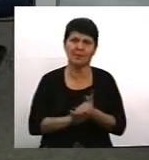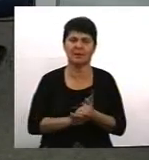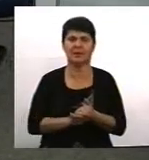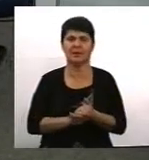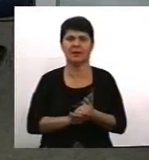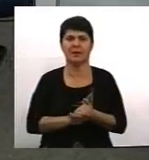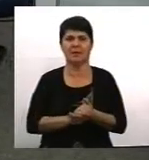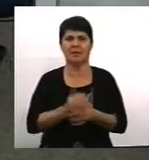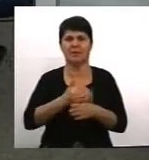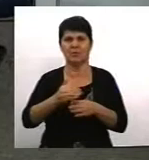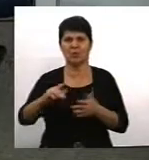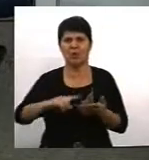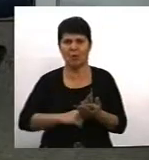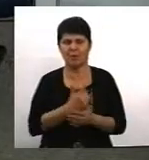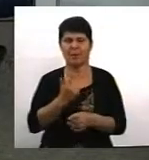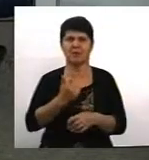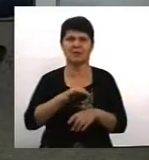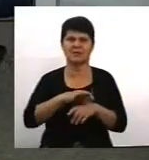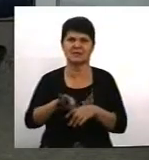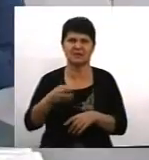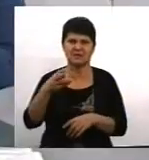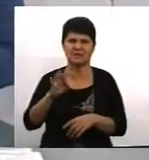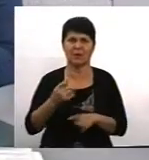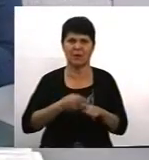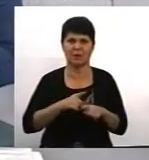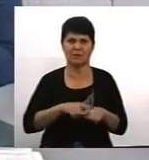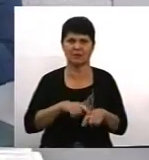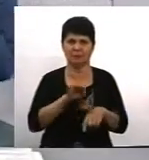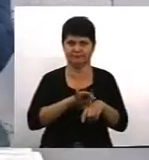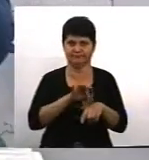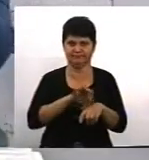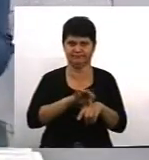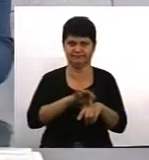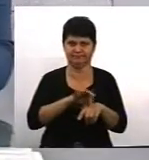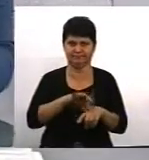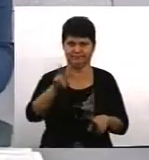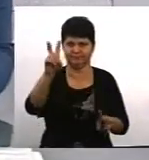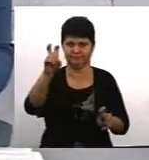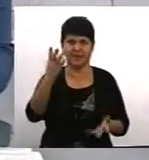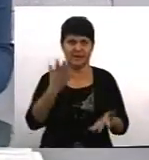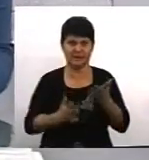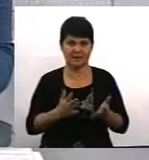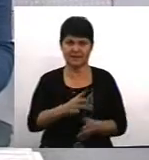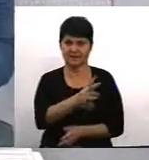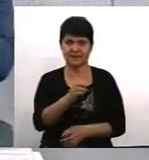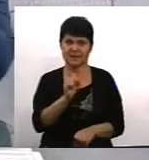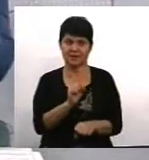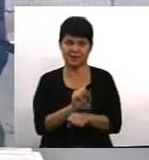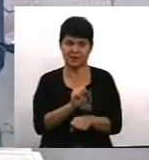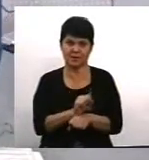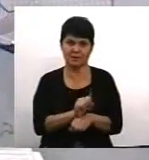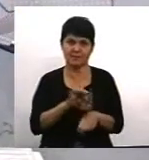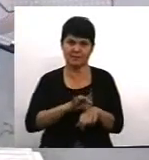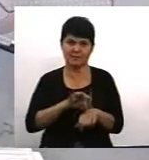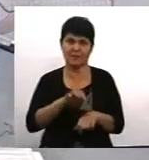Це колесо йде. Якщо його не зупиняти, то воно просто, знаєте, як маховик. Причому, якщо може бути десь в якійсь окремій родині, воно може бути в